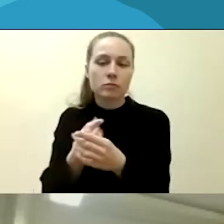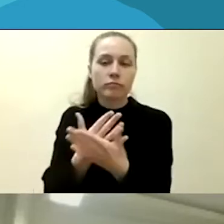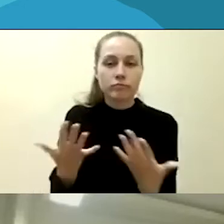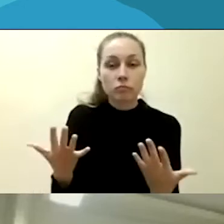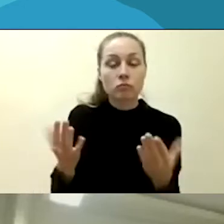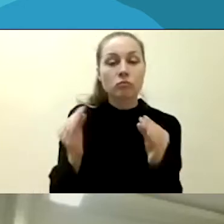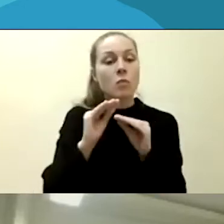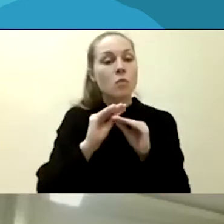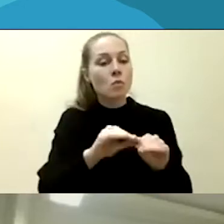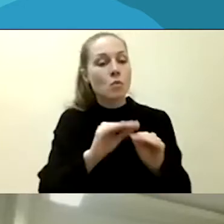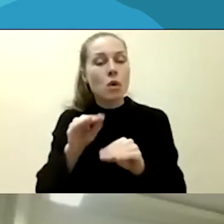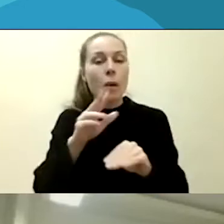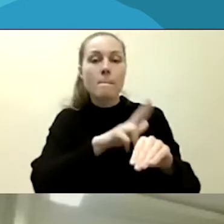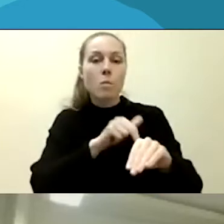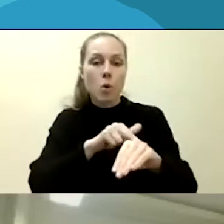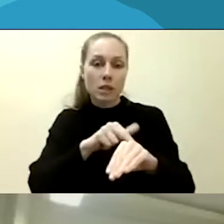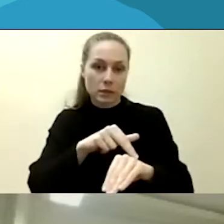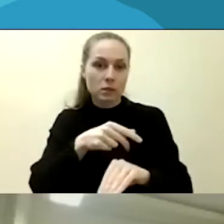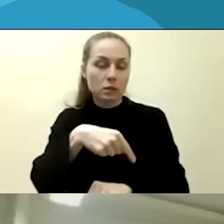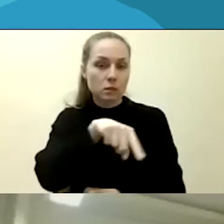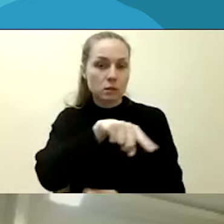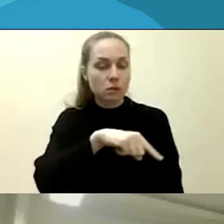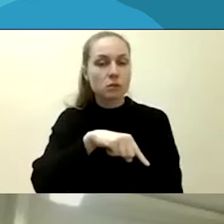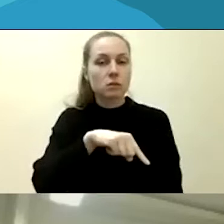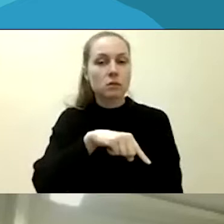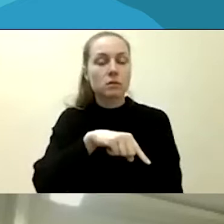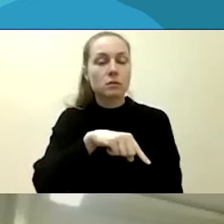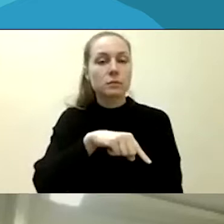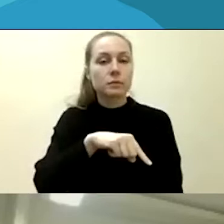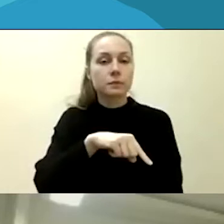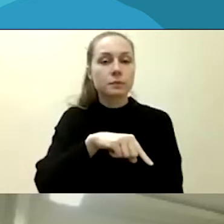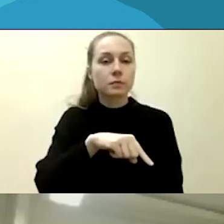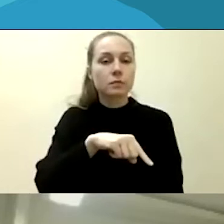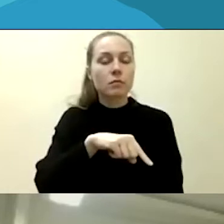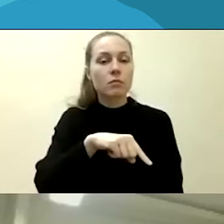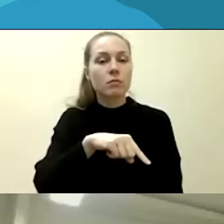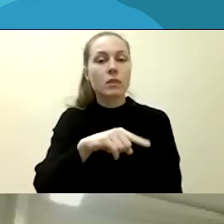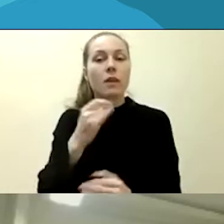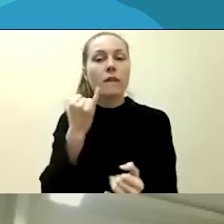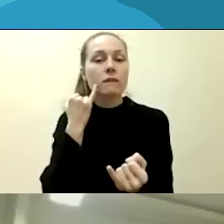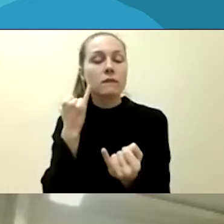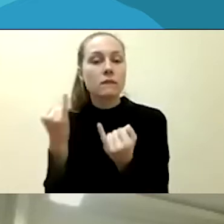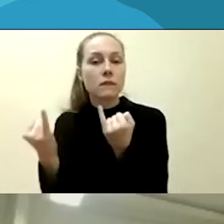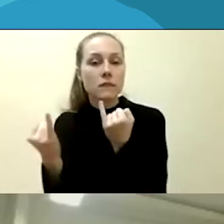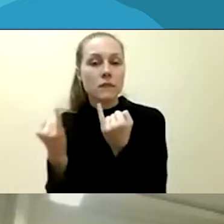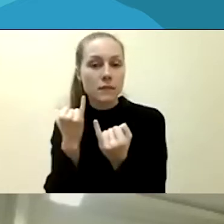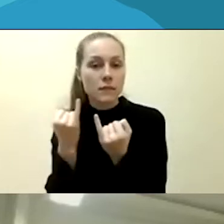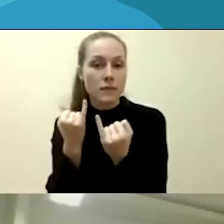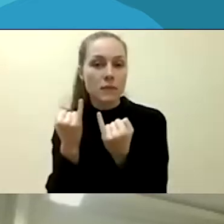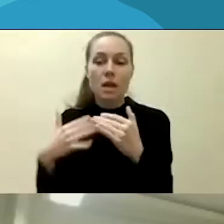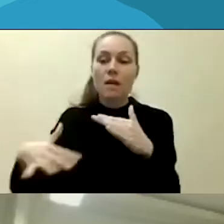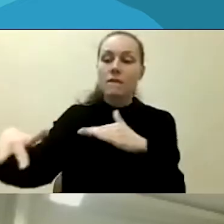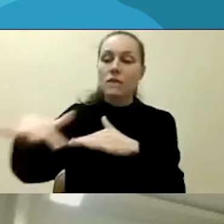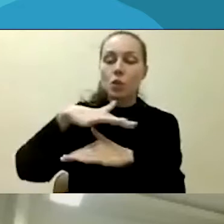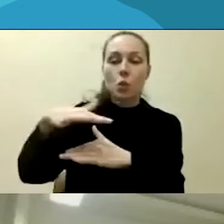policijos pareigūnus ir kalbėjome su atskiromis visuomenės